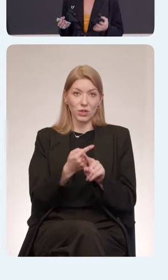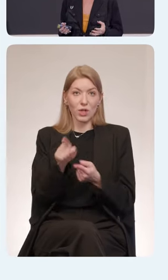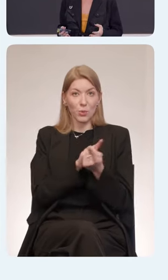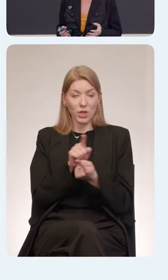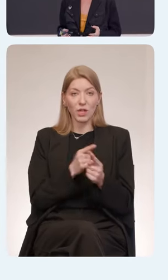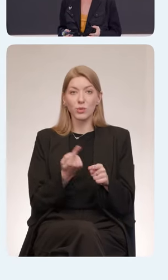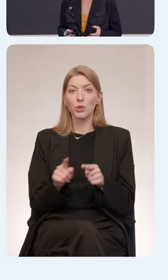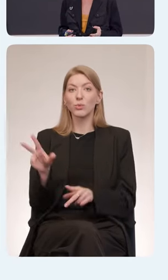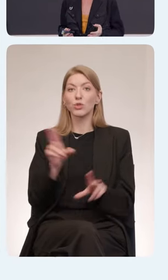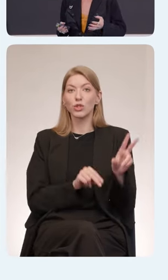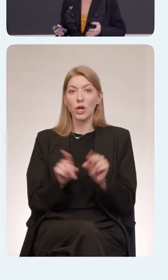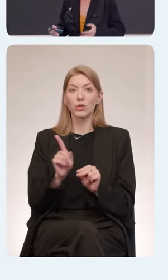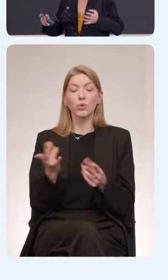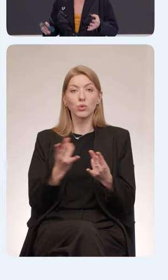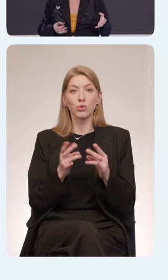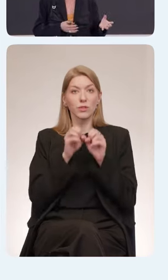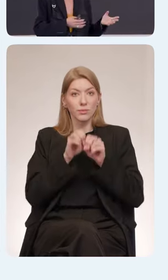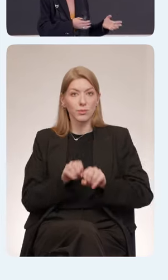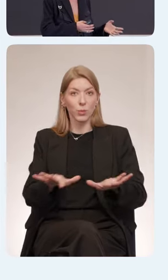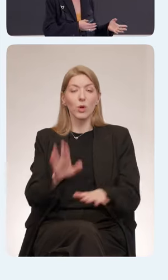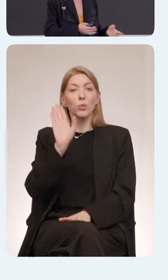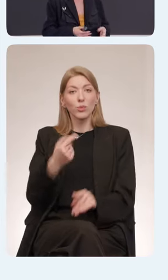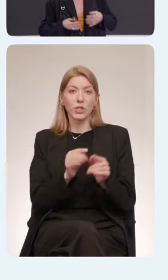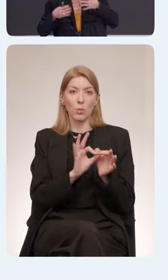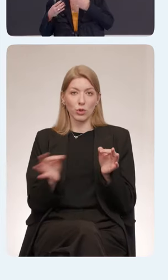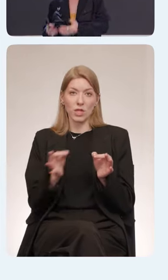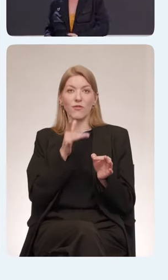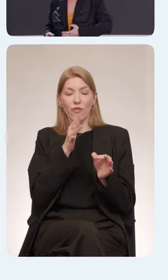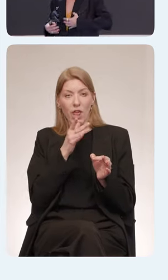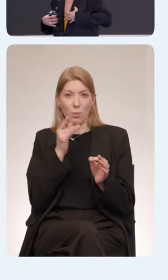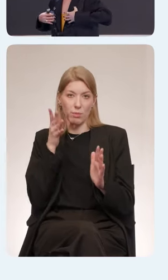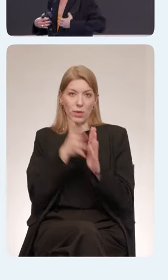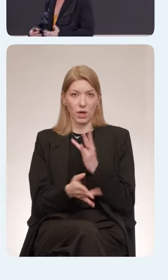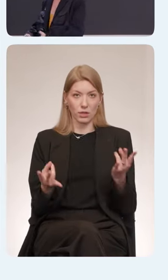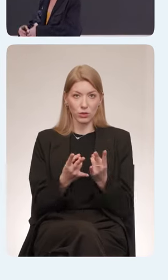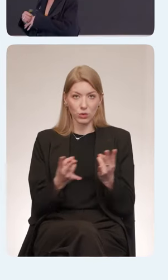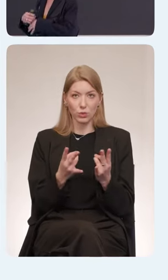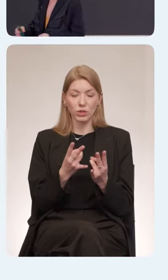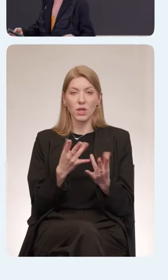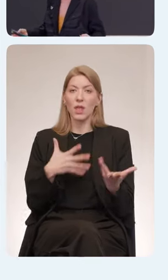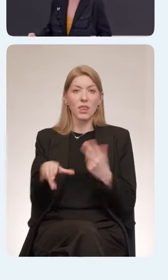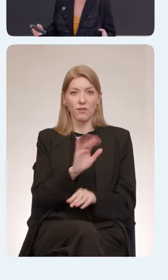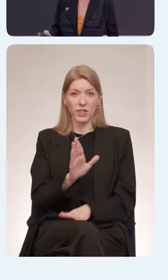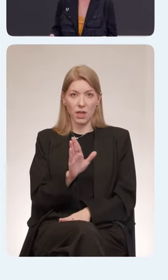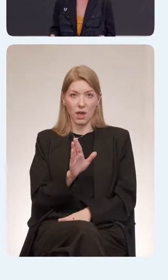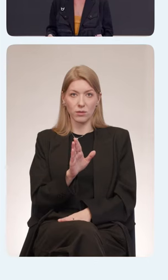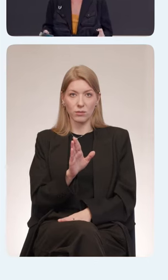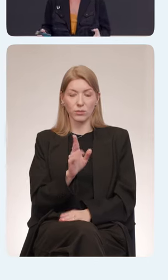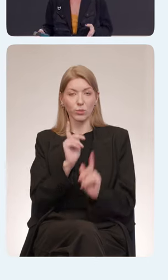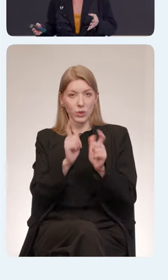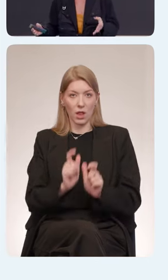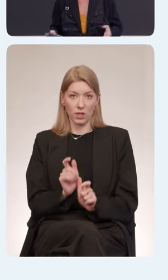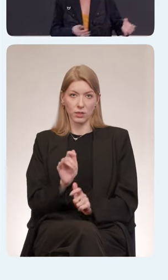уметь находить единомышленников. Пускай этот процесс занимает время, пускай не все будут разделять абсолютно идентичные вашим убеждения,